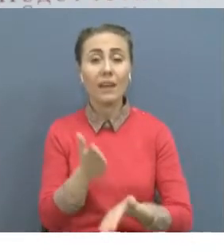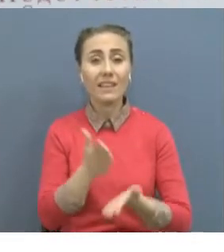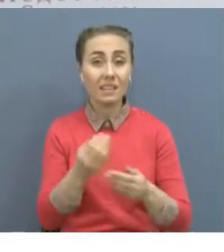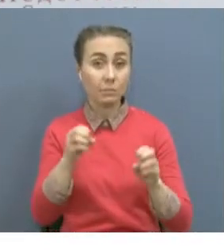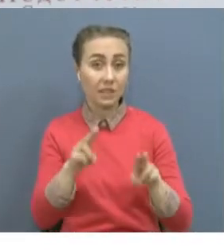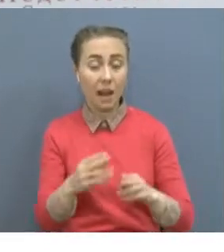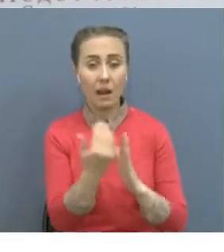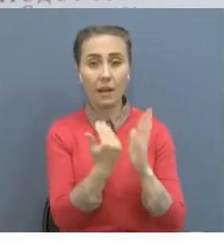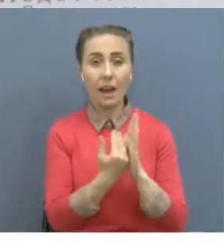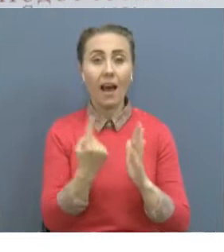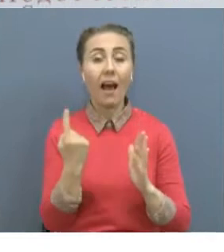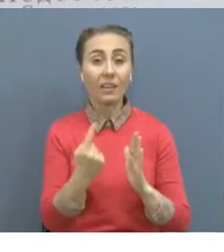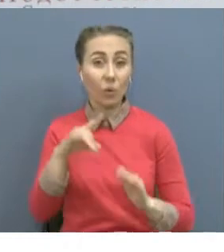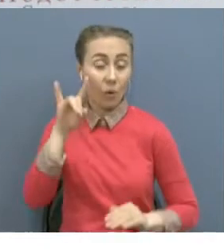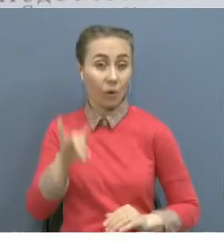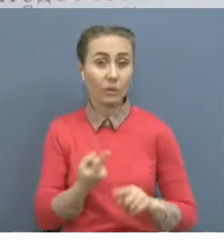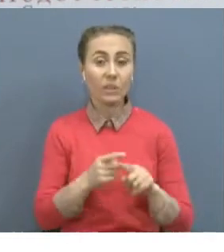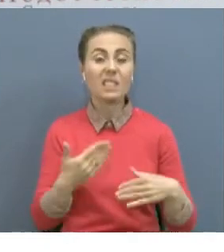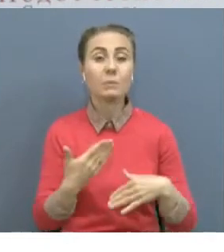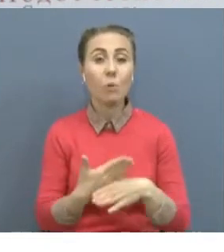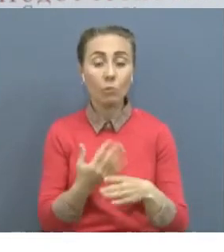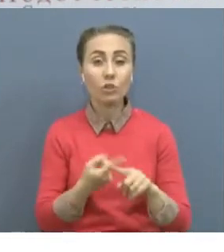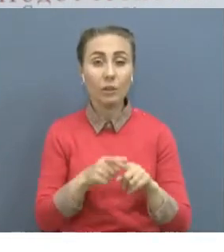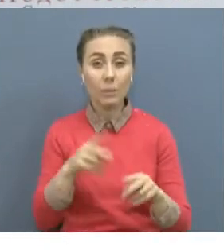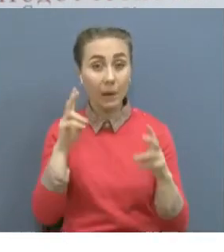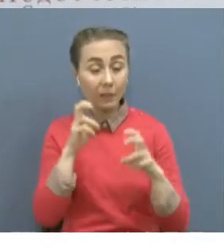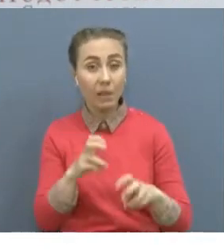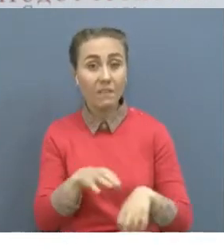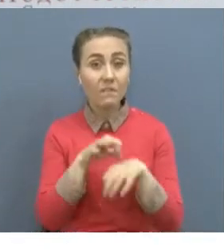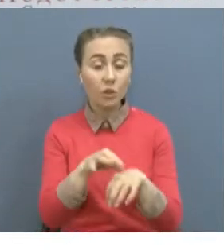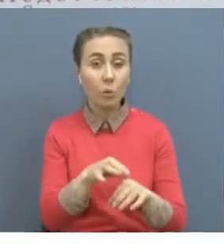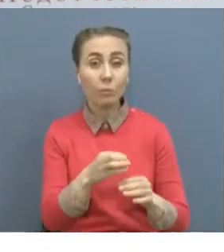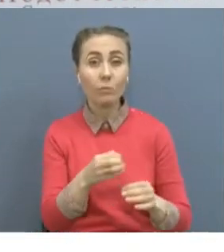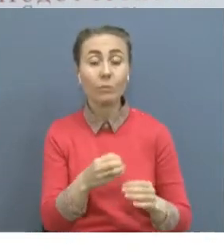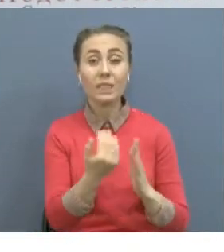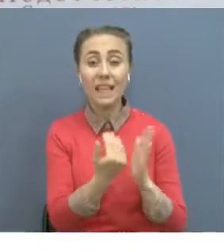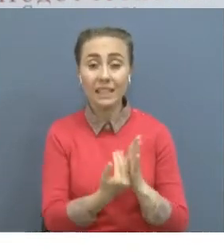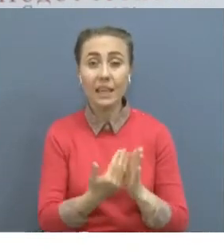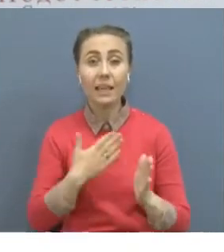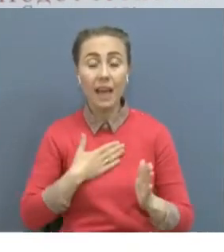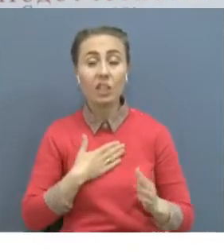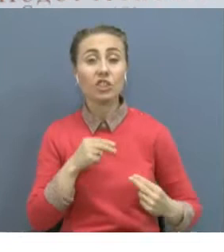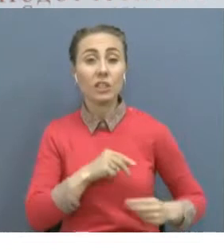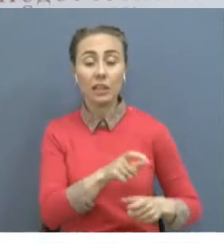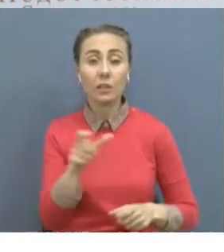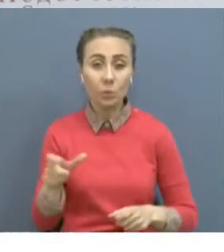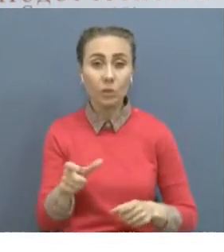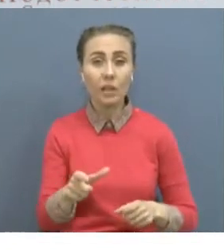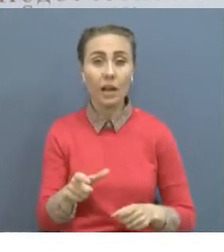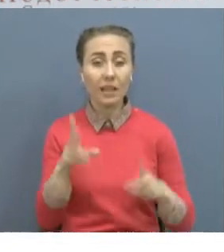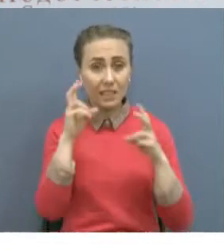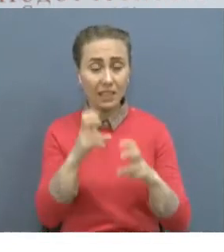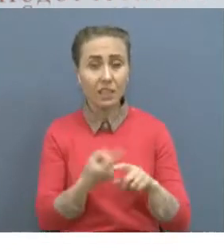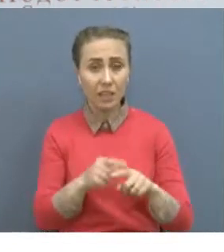Сол жерде біздің қызметкелердің арасын мен алдын ала жоспарларына түзеті өңгізі